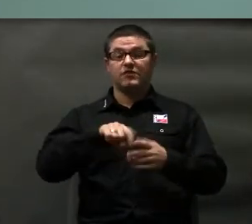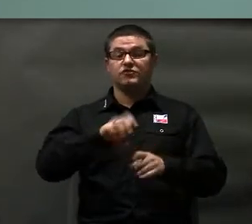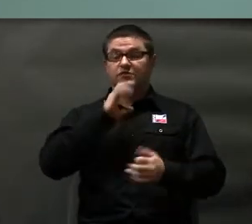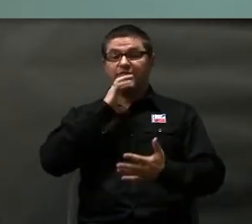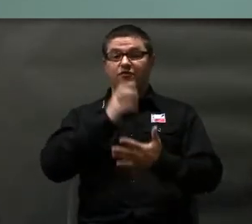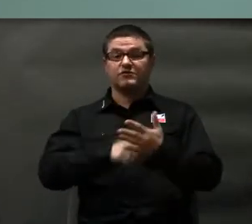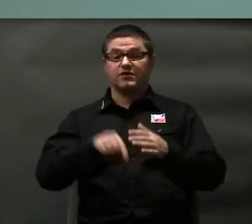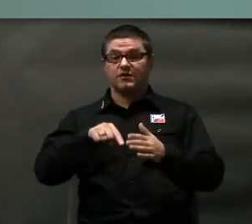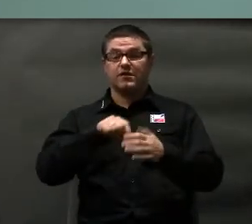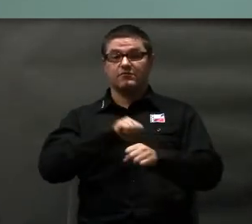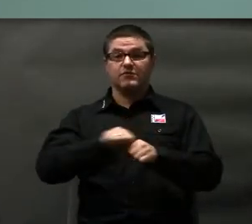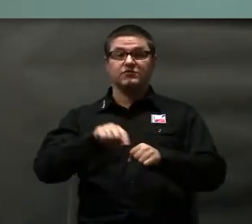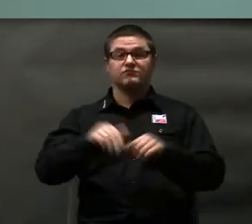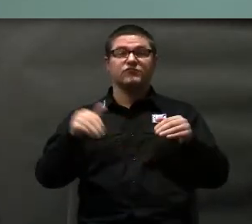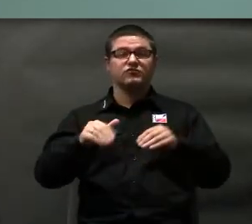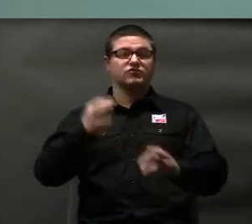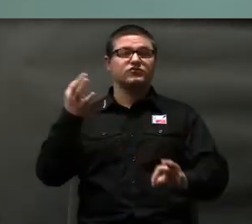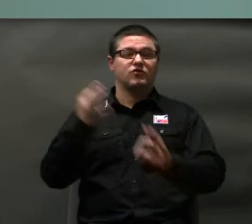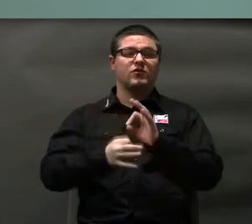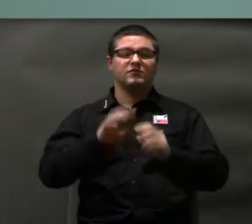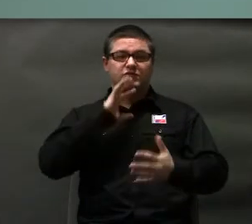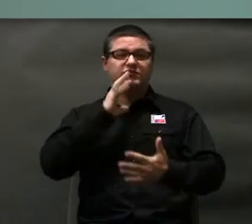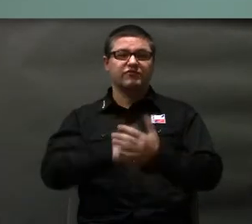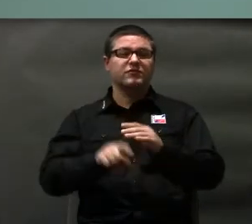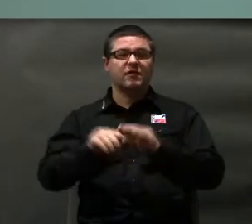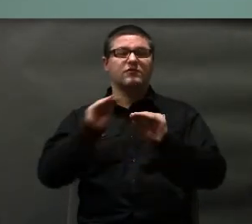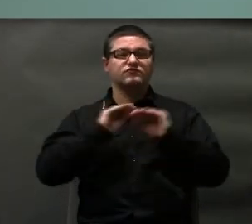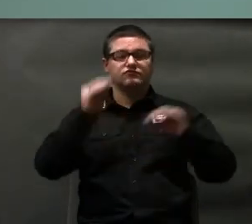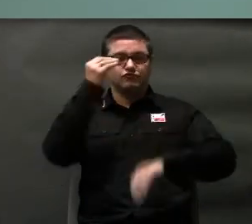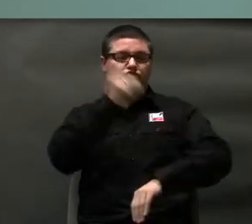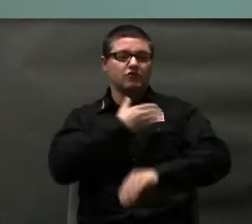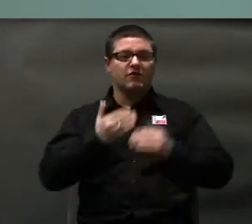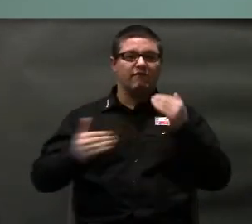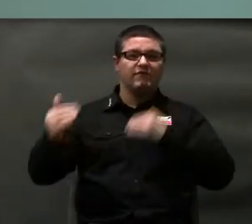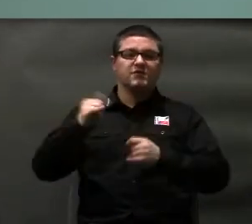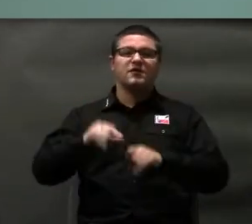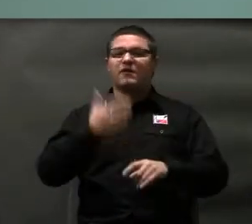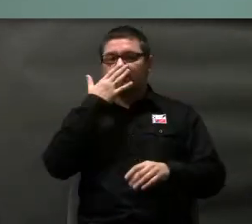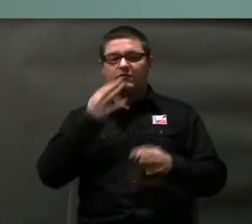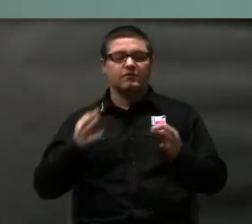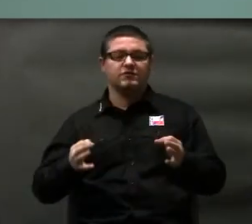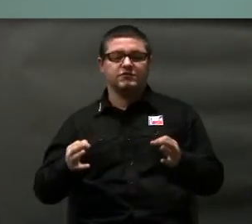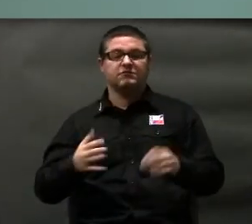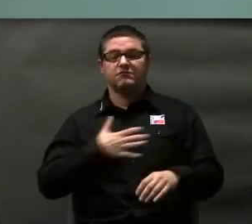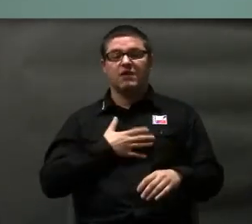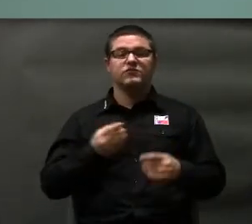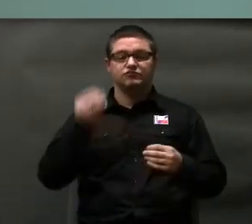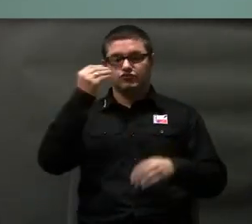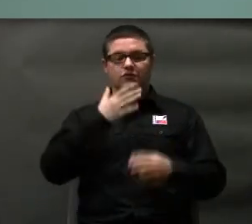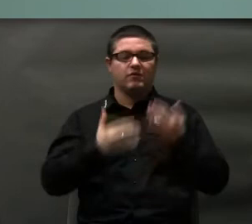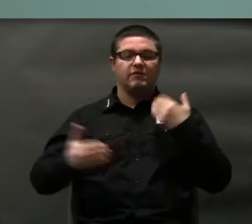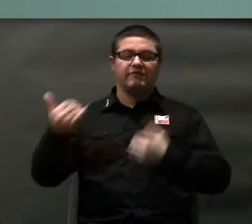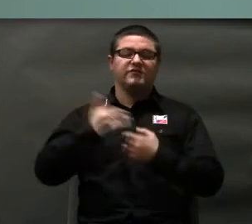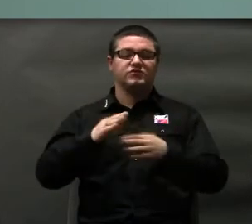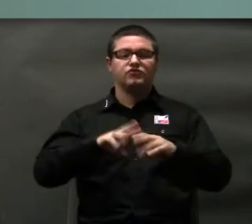wykorzystany może być dokładnie tak samo wykorzystany na uczelni wyższej. Bo jak to dzisiaj wygląda? No mamy uczelnię wyższą, która